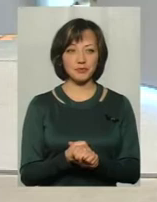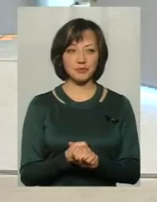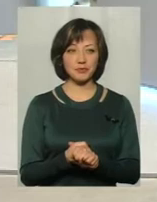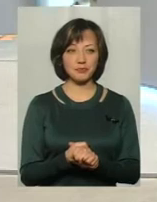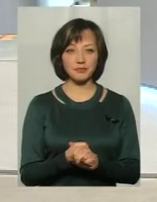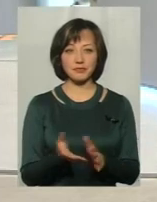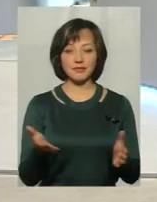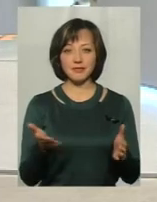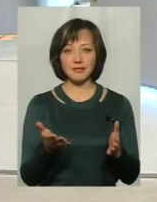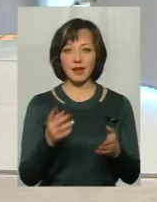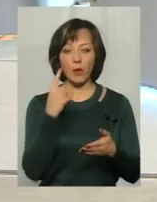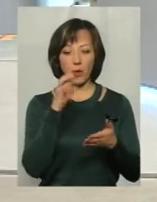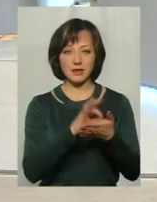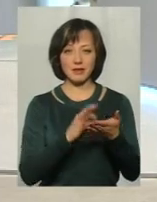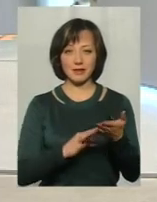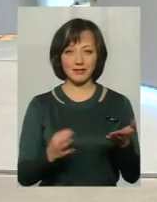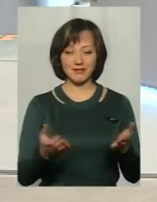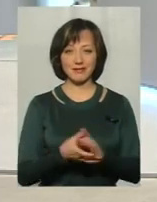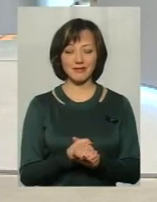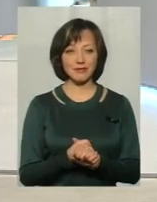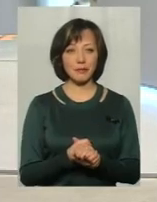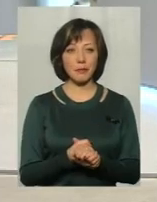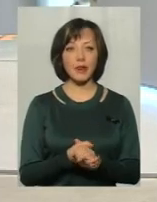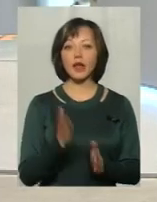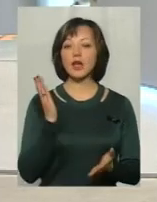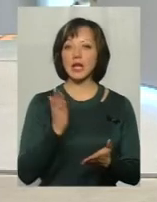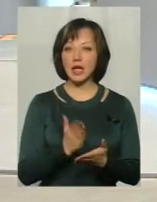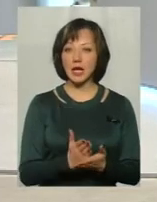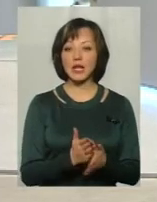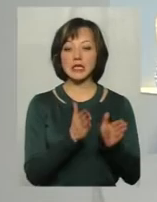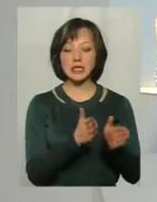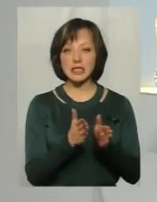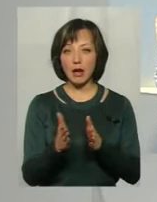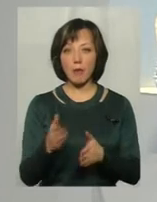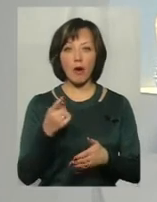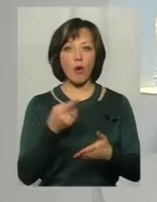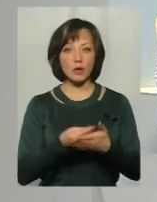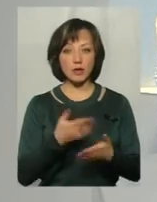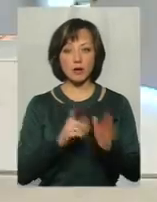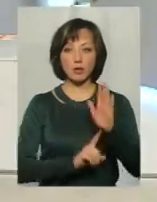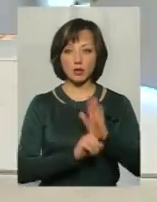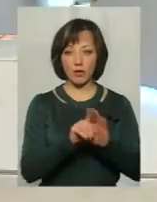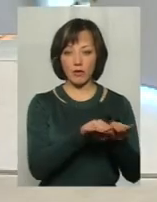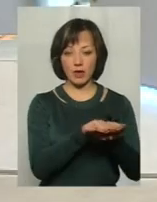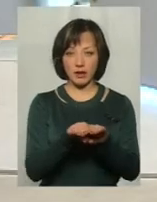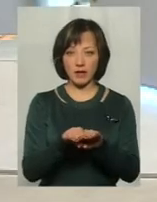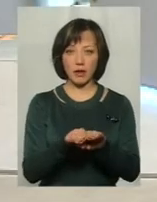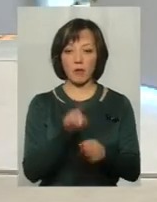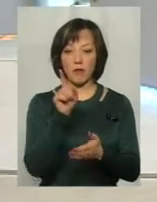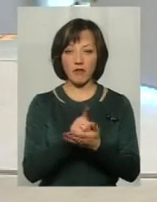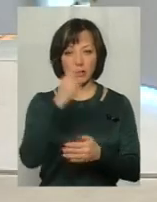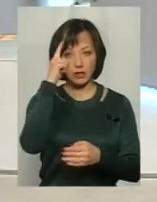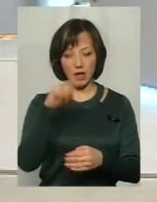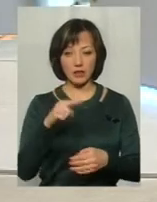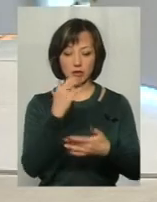в принципі, от як пан Святослав, наприкладу, так? Ні, ну, є ж система оцінювання. На початковий рівень, учень повинен